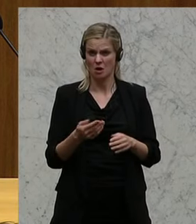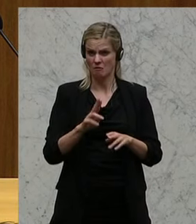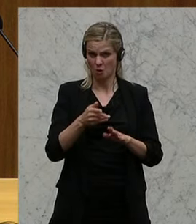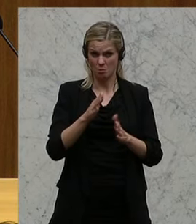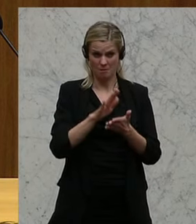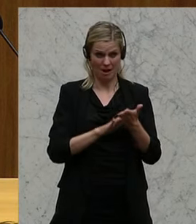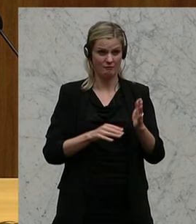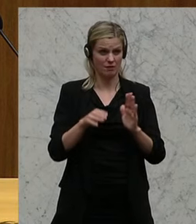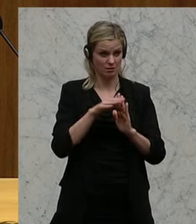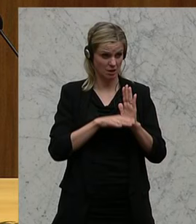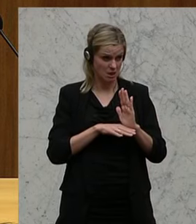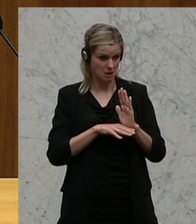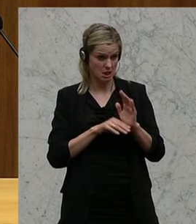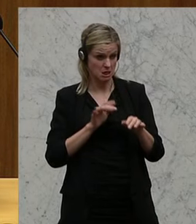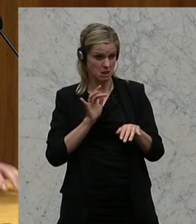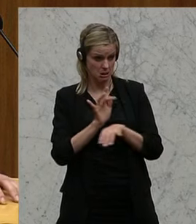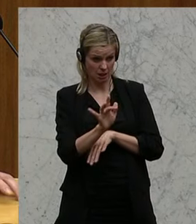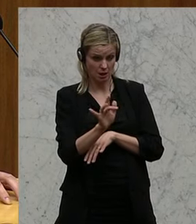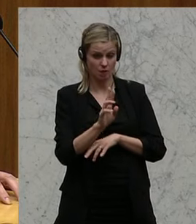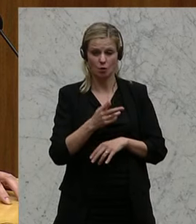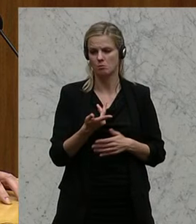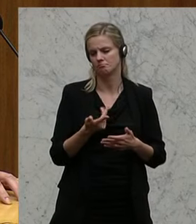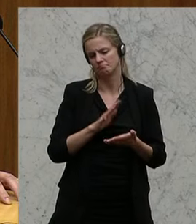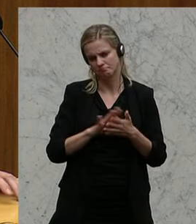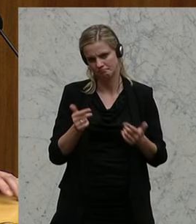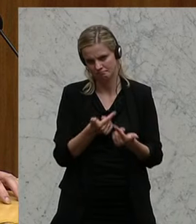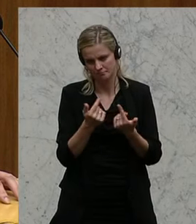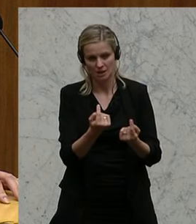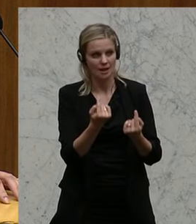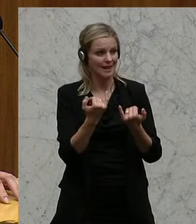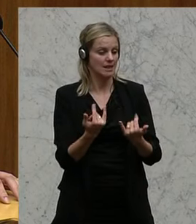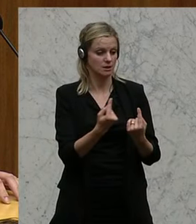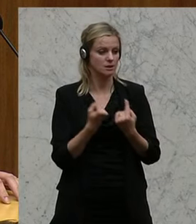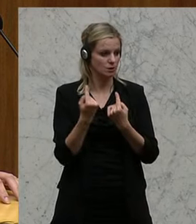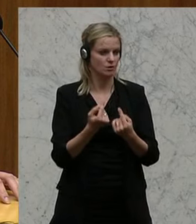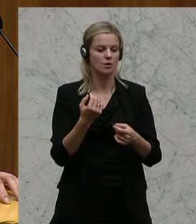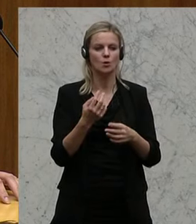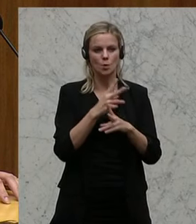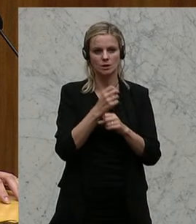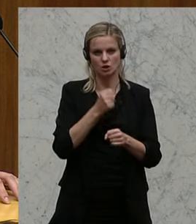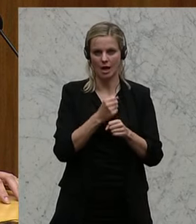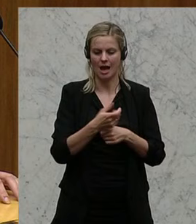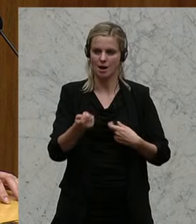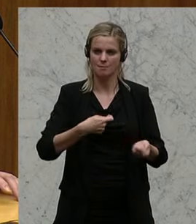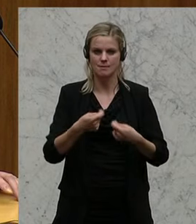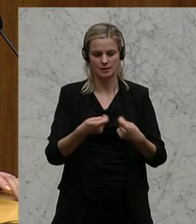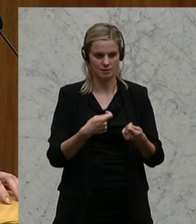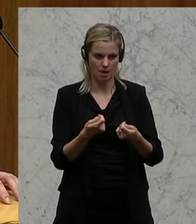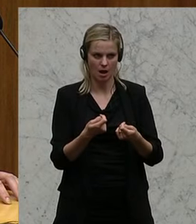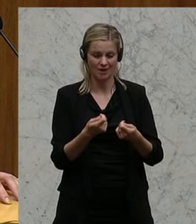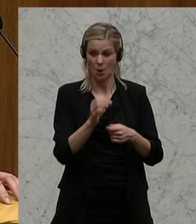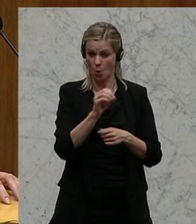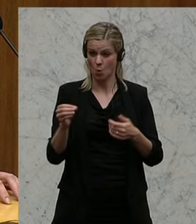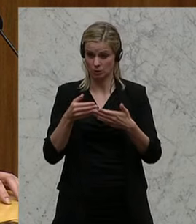gegenübergestanden sind, ist leicht erklärt. Wir sind in einer Situation, dass der österreichische Arbeitsmarkt durch die